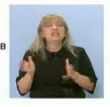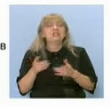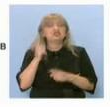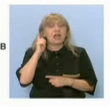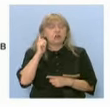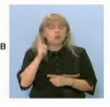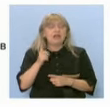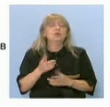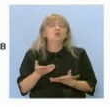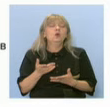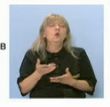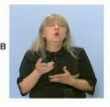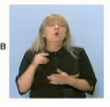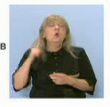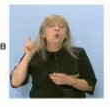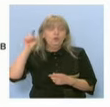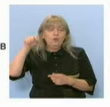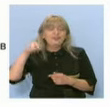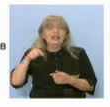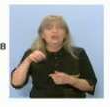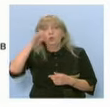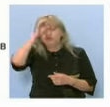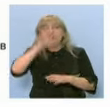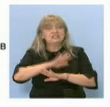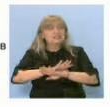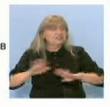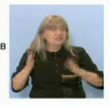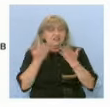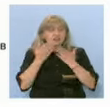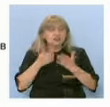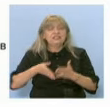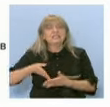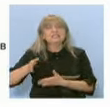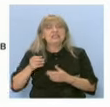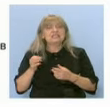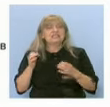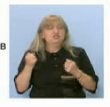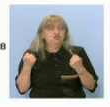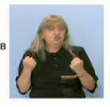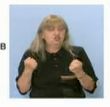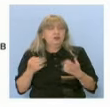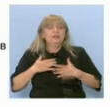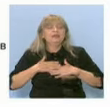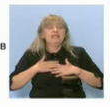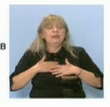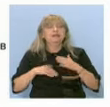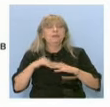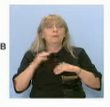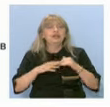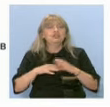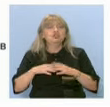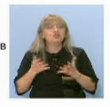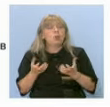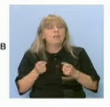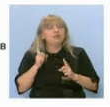когато човек завърши, когато тези учениците завършат, излядат в истинския живот. Да имат някакви практични умения, които